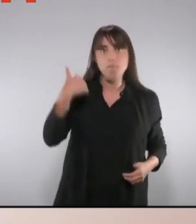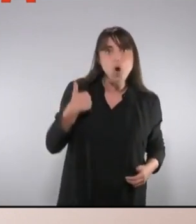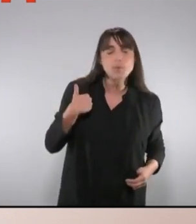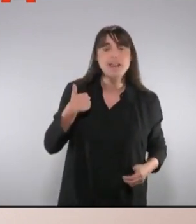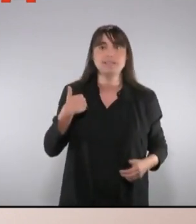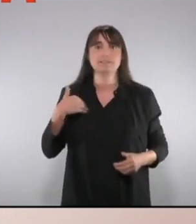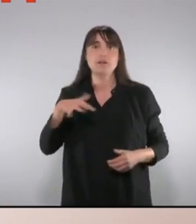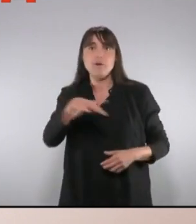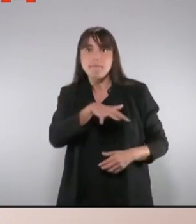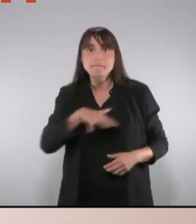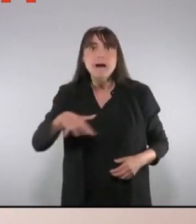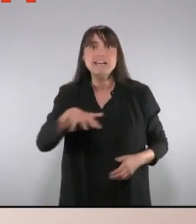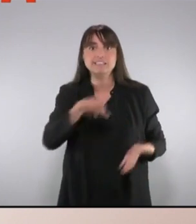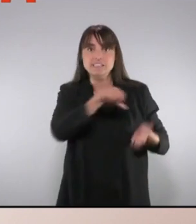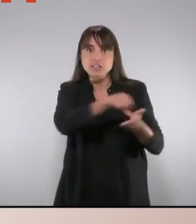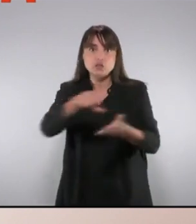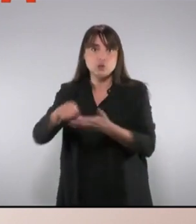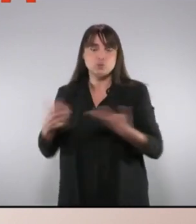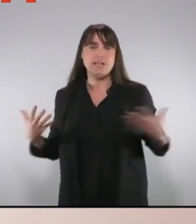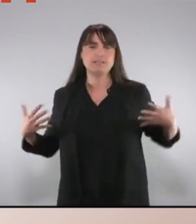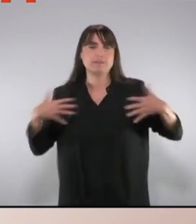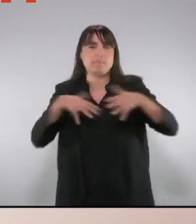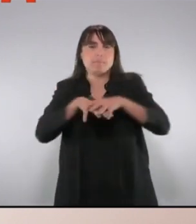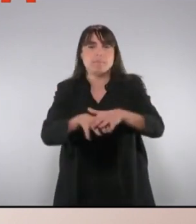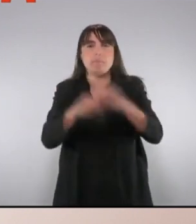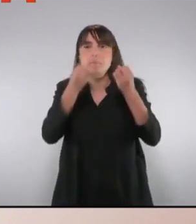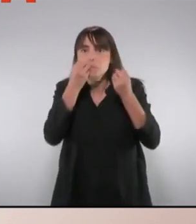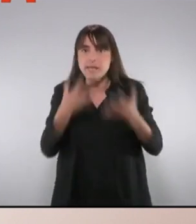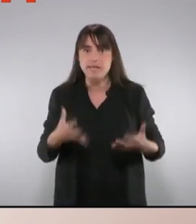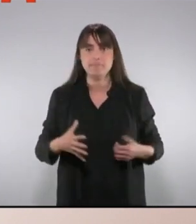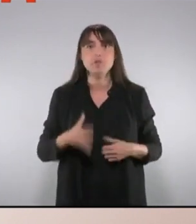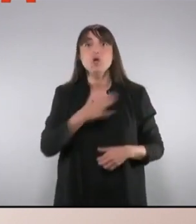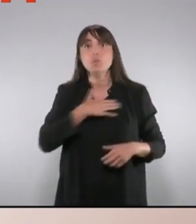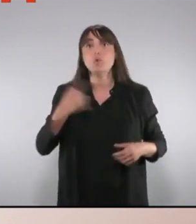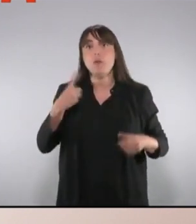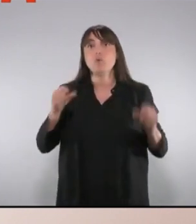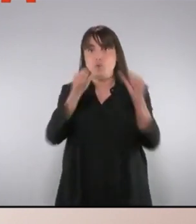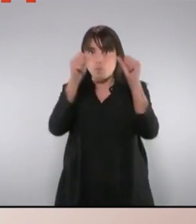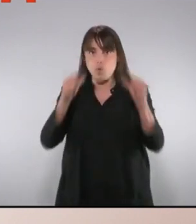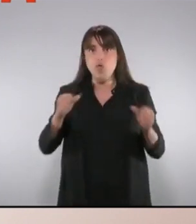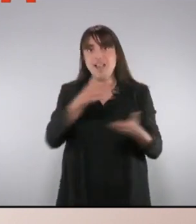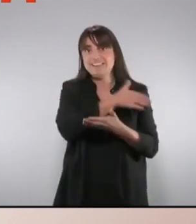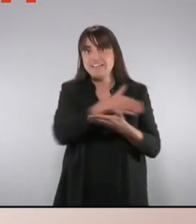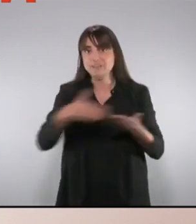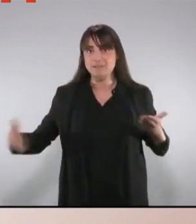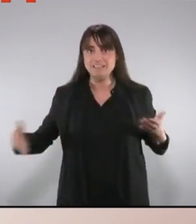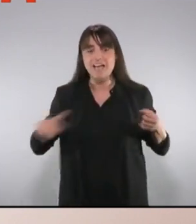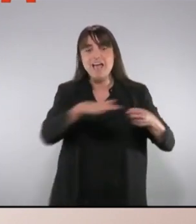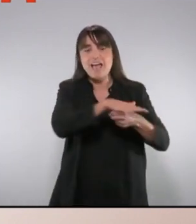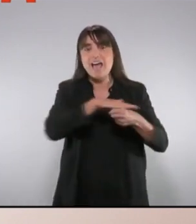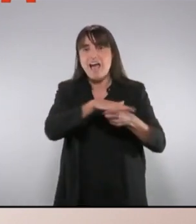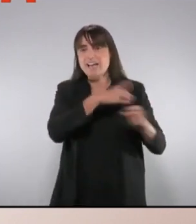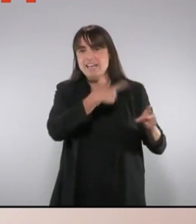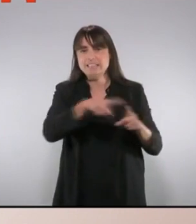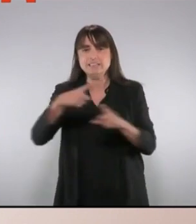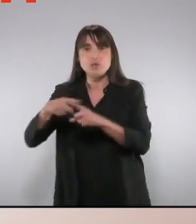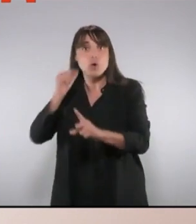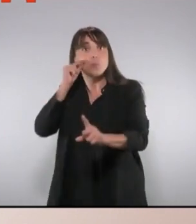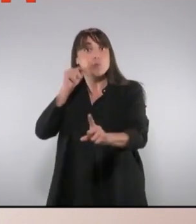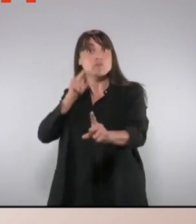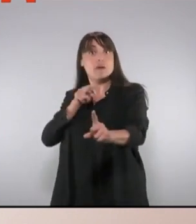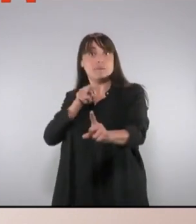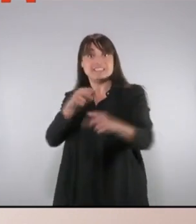Segon, una implicació en el model transversal des de diverses àrees, no només des d'una perspectiva de seguretat. Per tant,